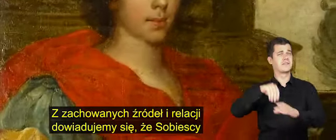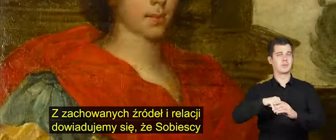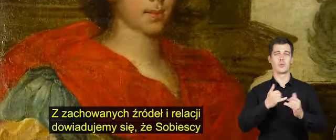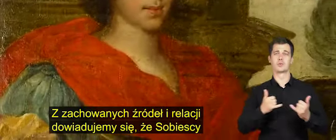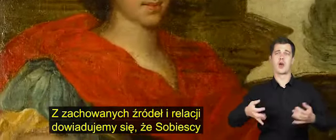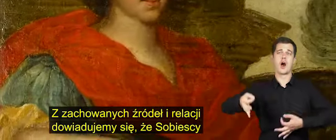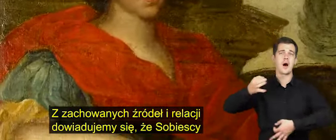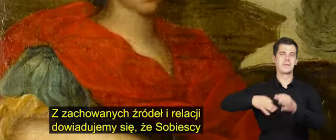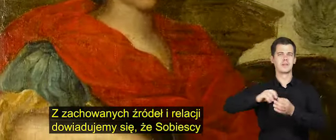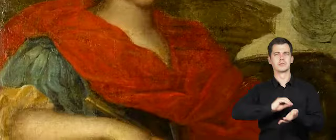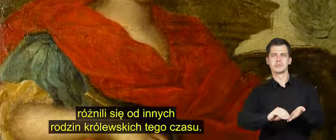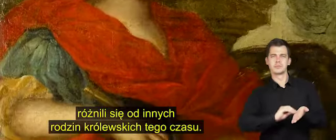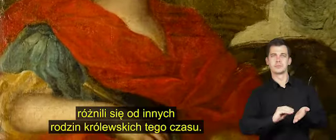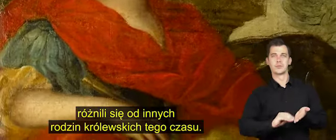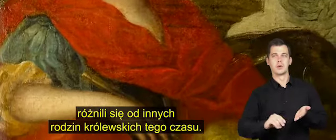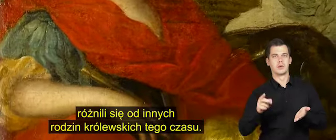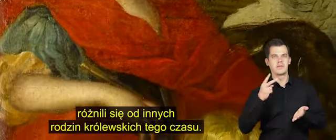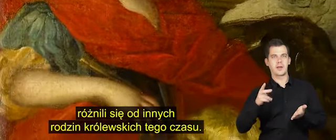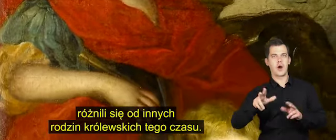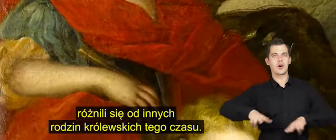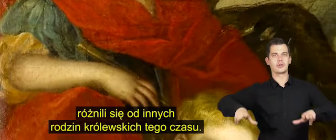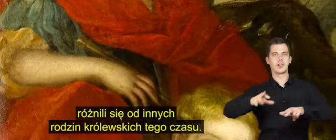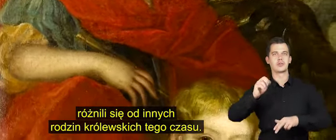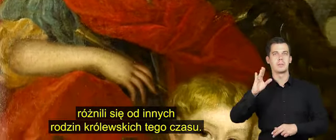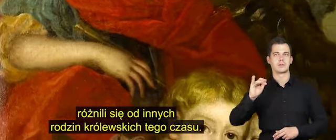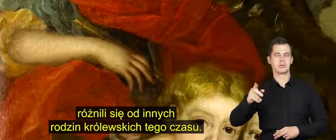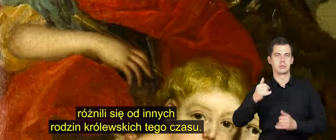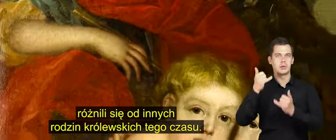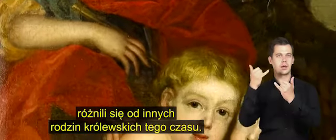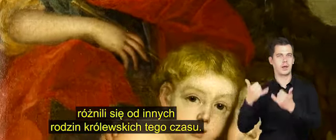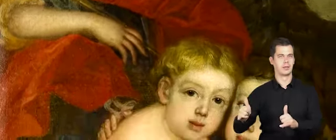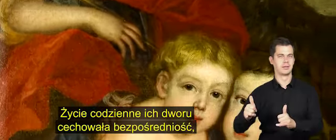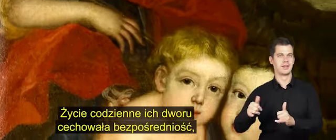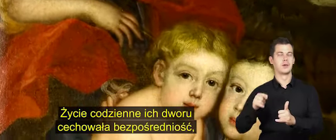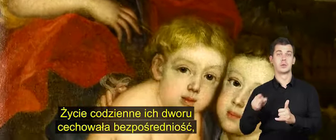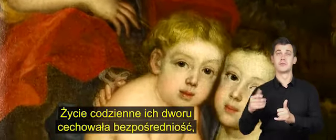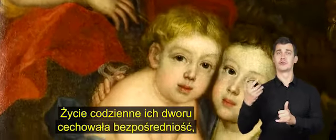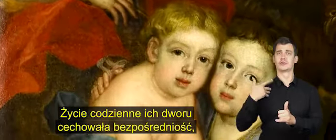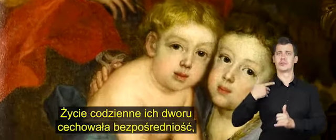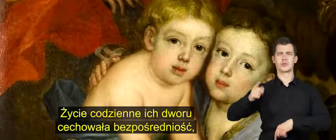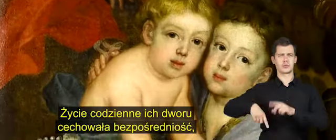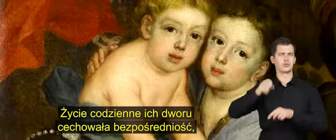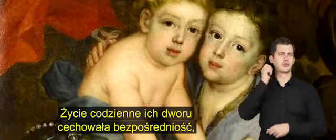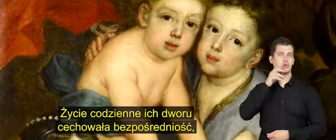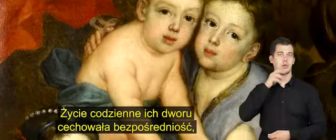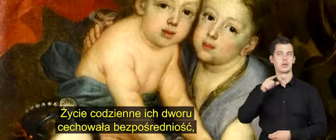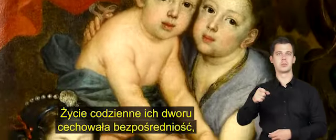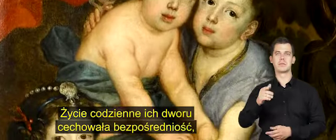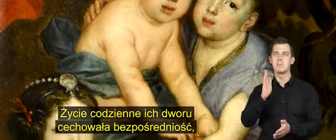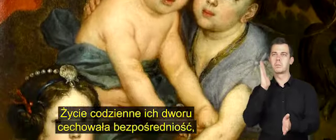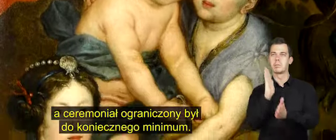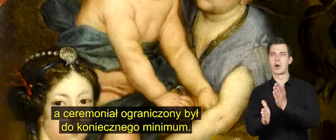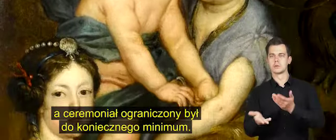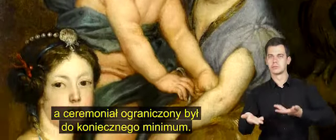i relacji dowiadujemy się, że sobiescy różnili się od innych rodzin królewskich tego czasu. Życie codzienne ich dworu cechowała